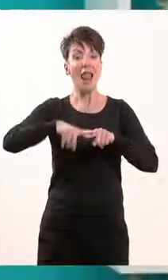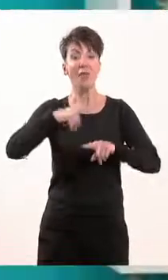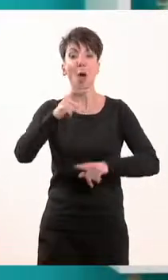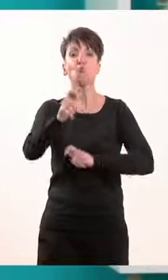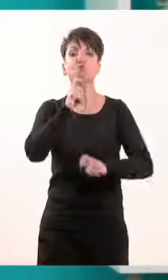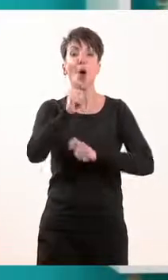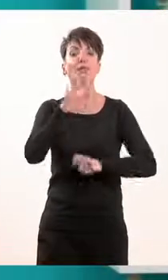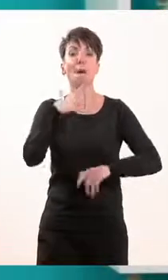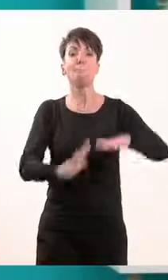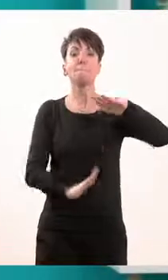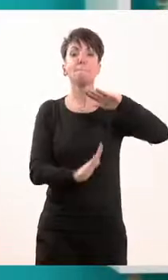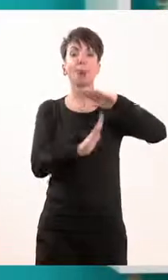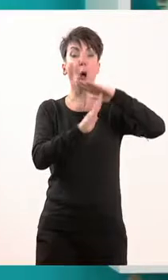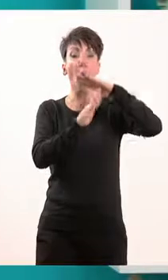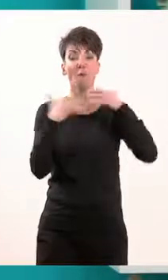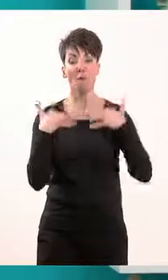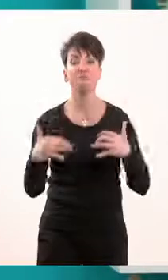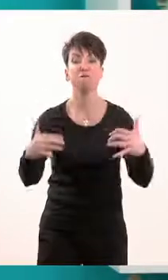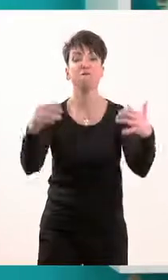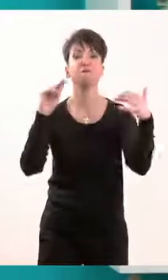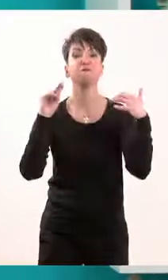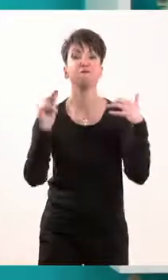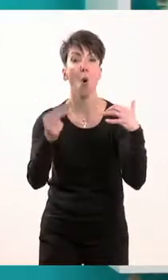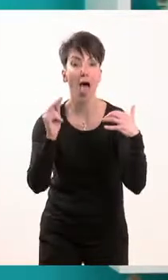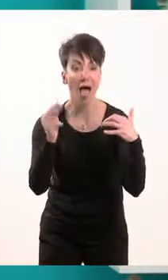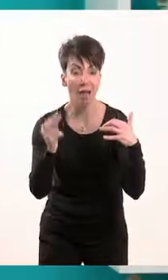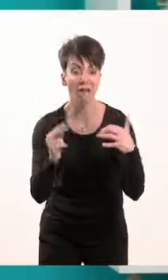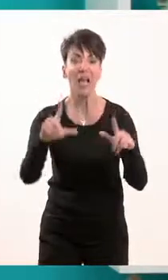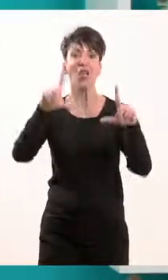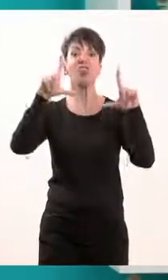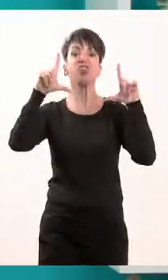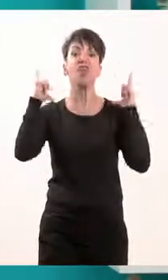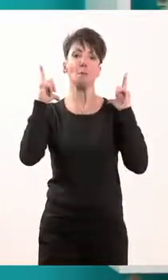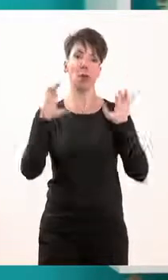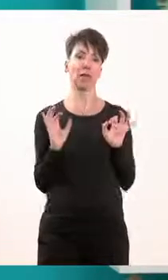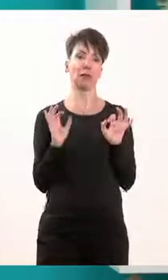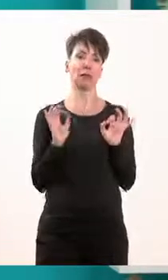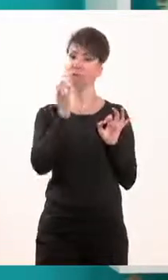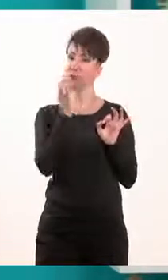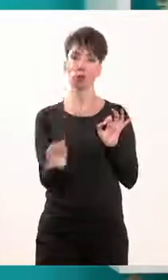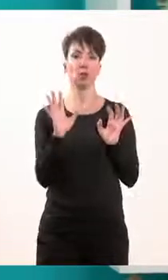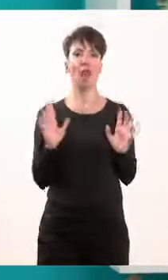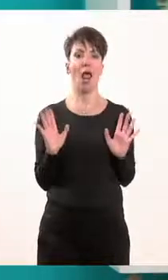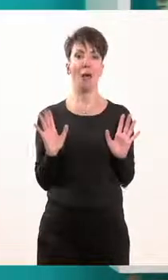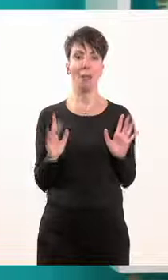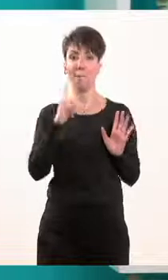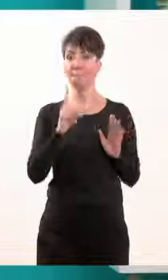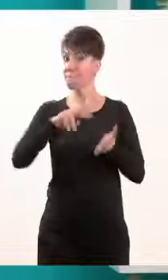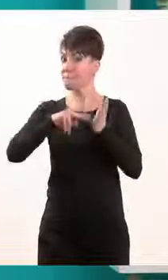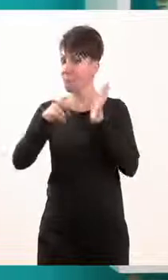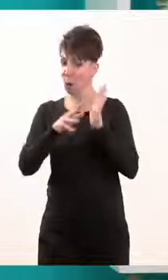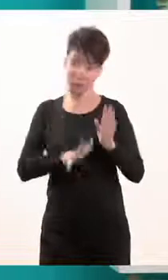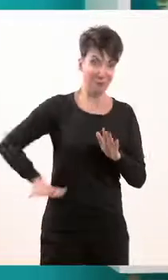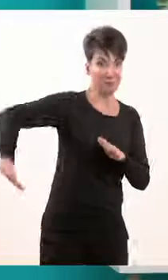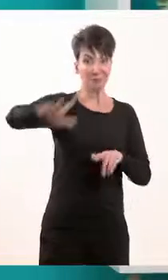προεδρευόμενη κοινοβουλευτική δημοκρατία. Σας θυμίζω ότι αρχηγός